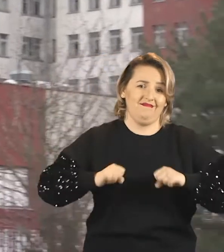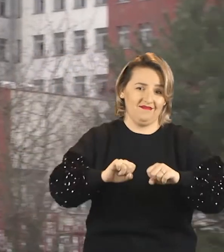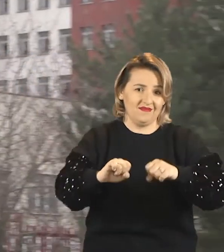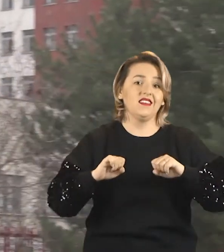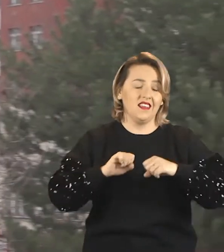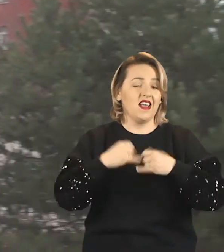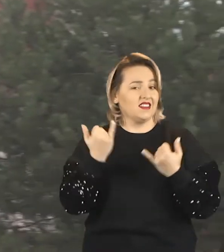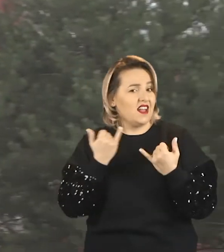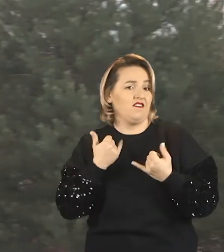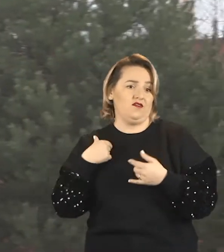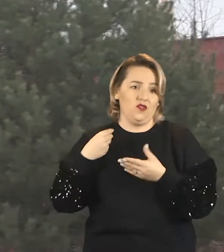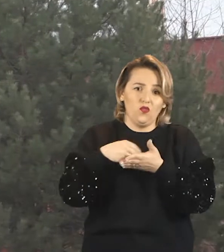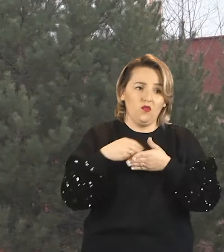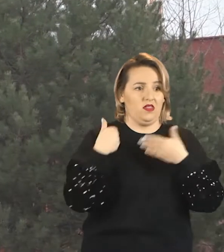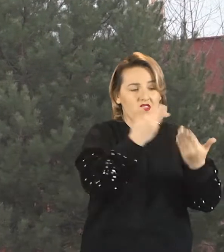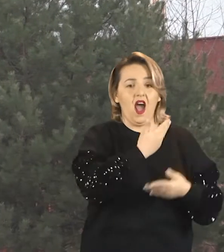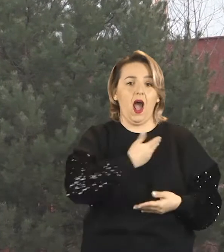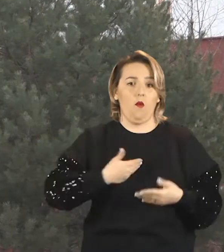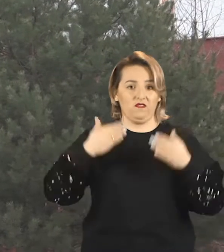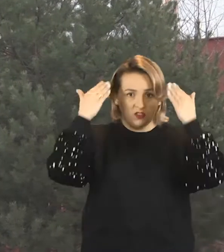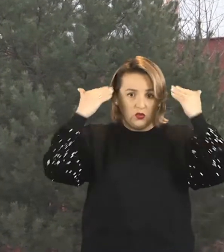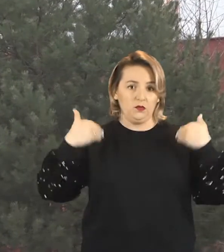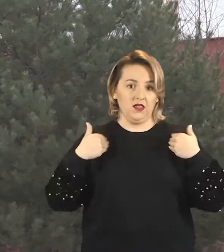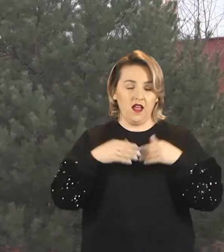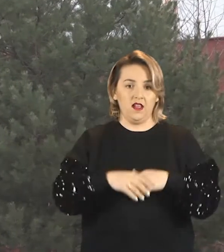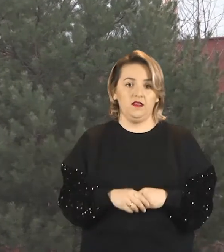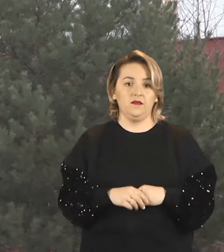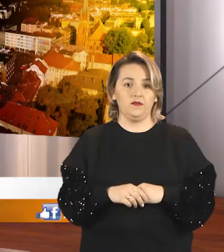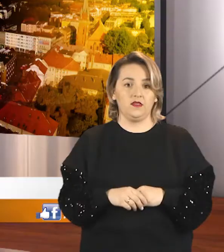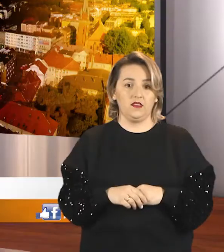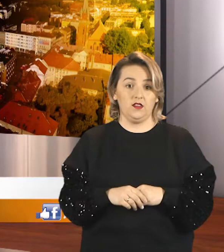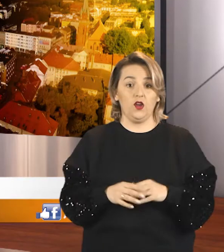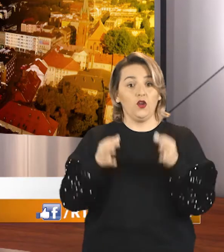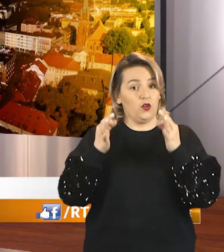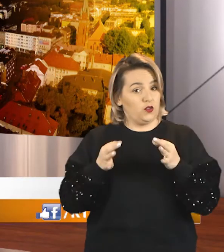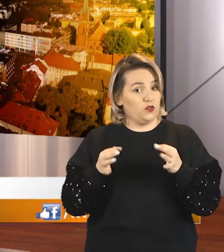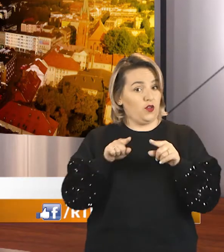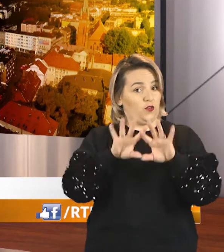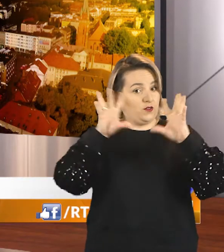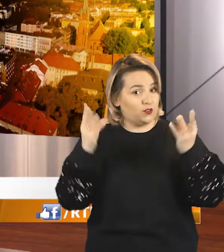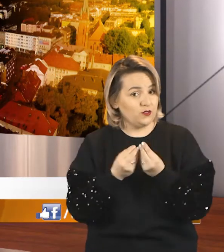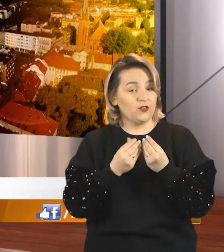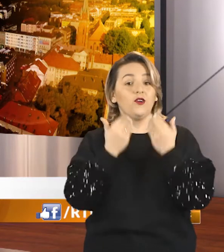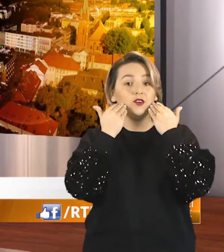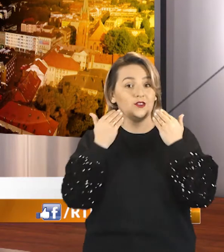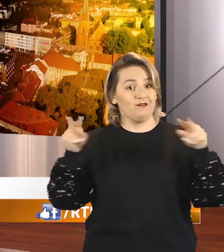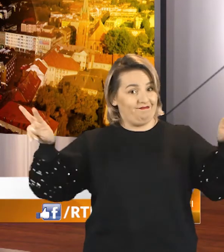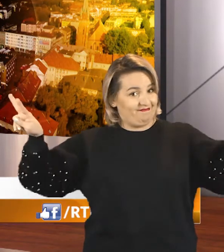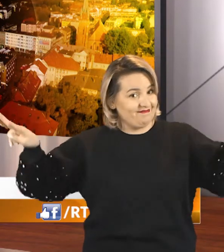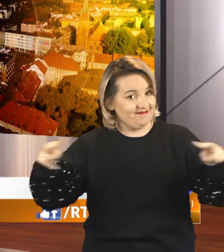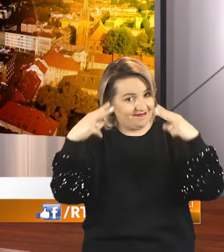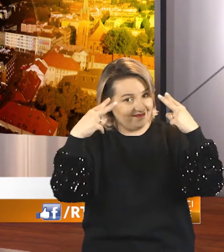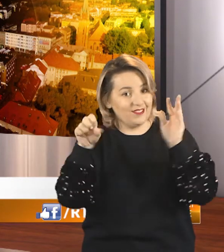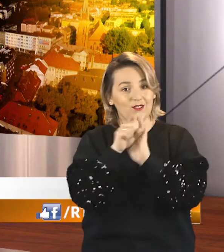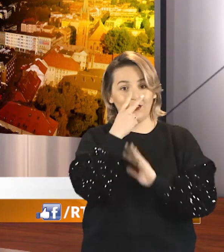udaje jej się regularnie przekazywać sprzęt do szpitala Nagamowskiej. W naszym programie to już wszystko. Dziękuję